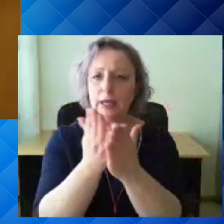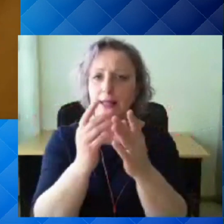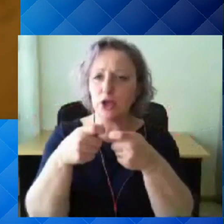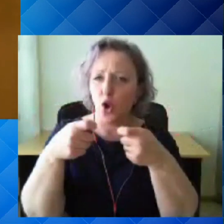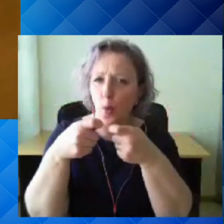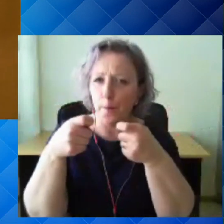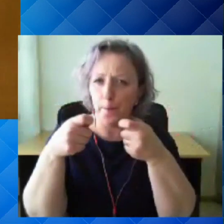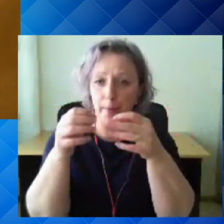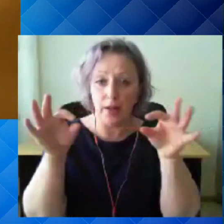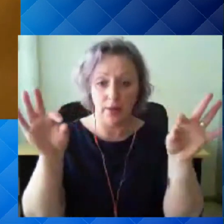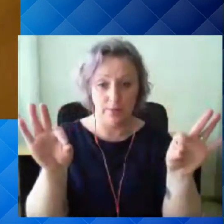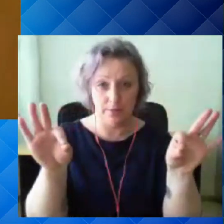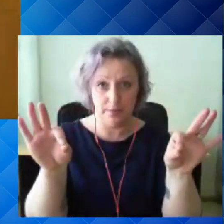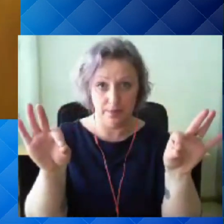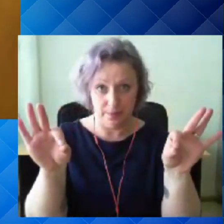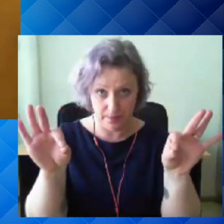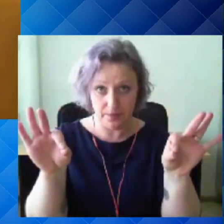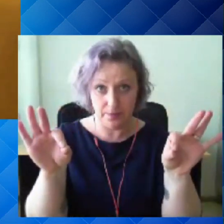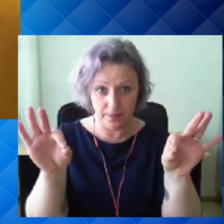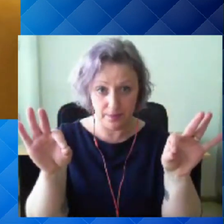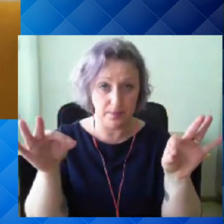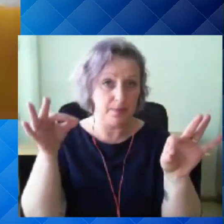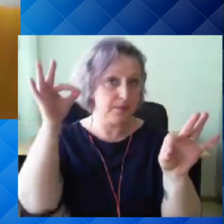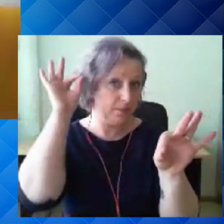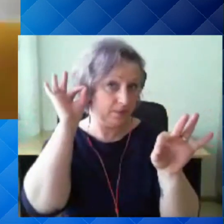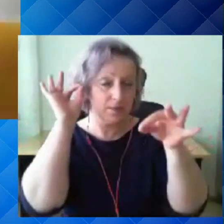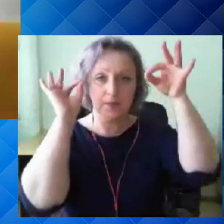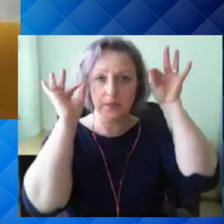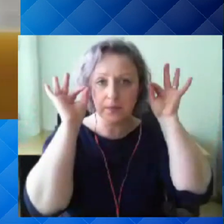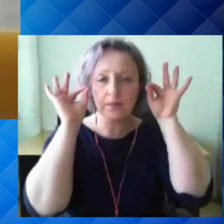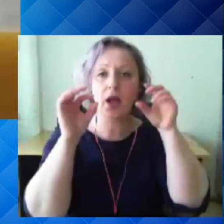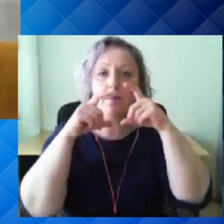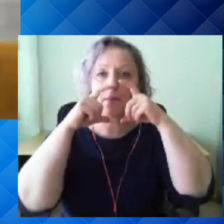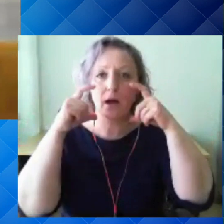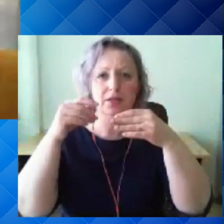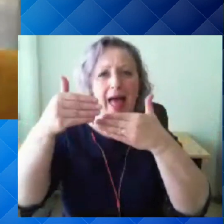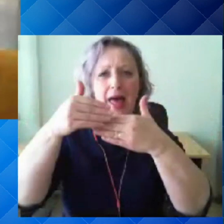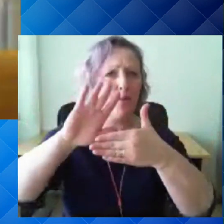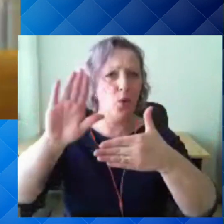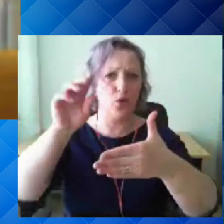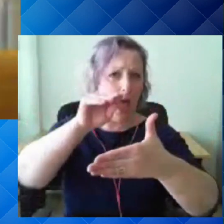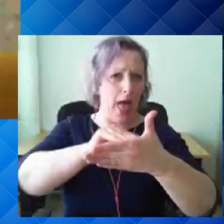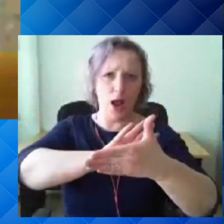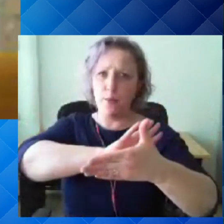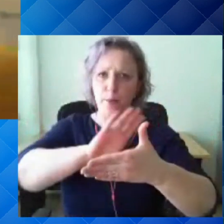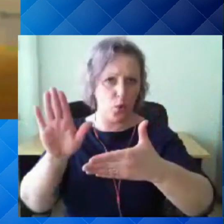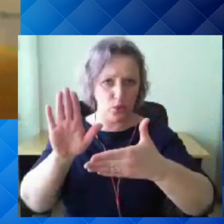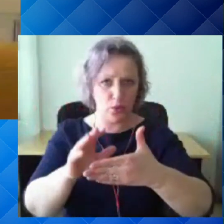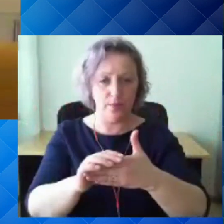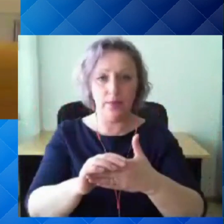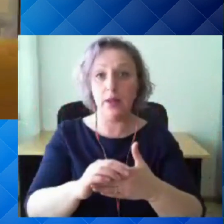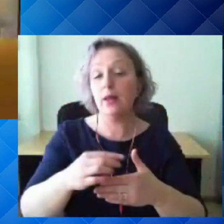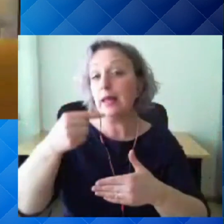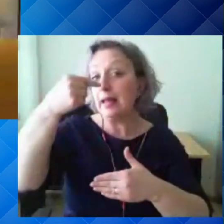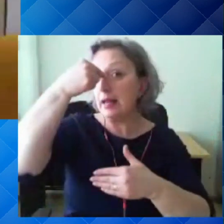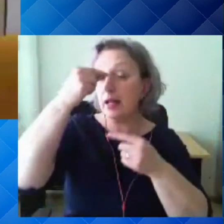kinni selle paeltest või kummidest ja vältige selle sise- ja välispinna katsumist. kui maskil on nina per glamber,